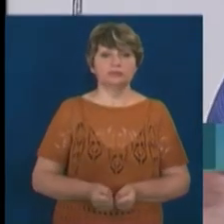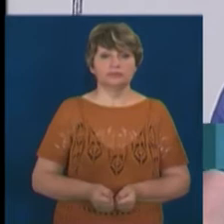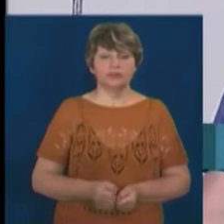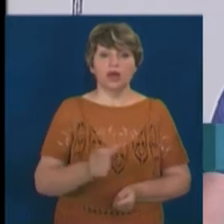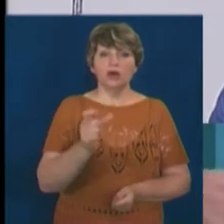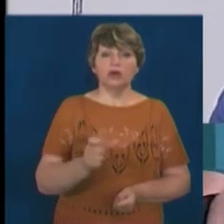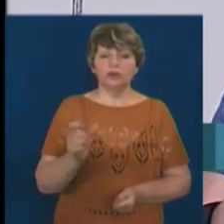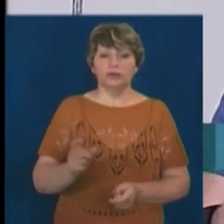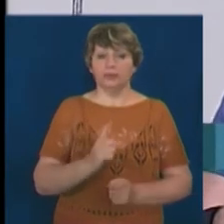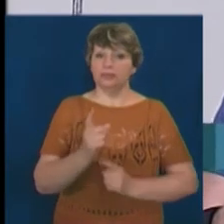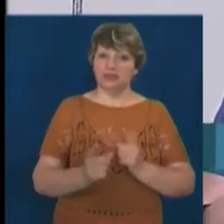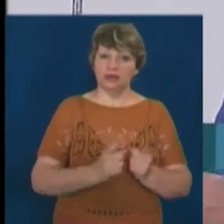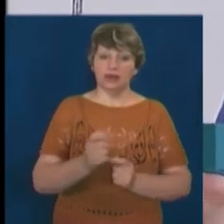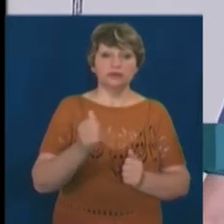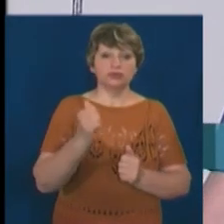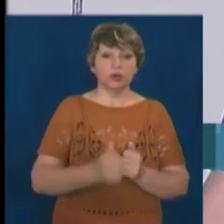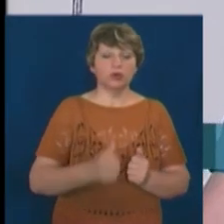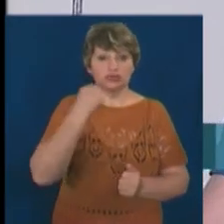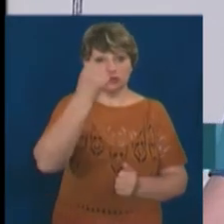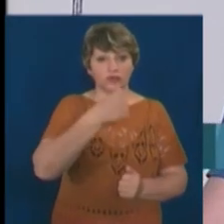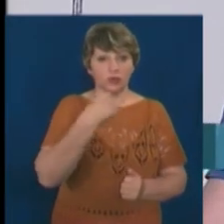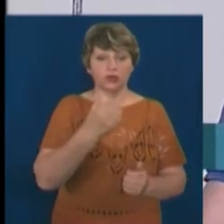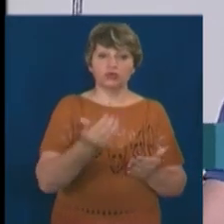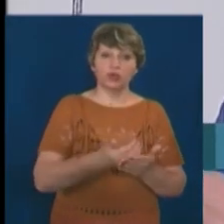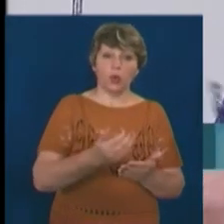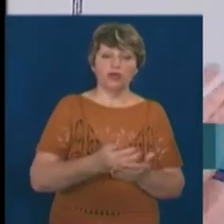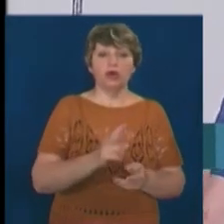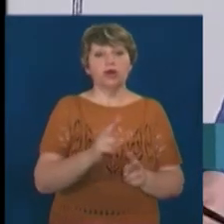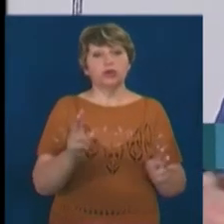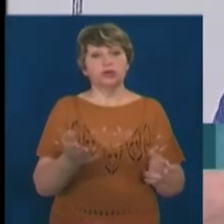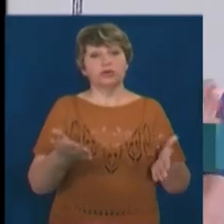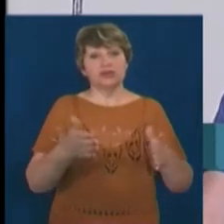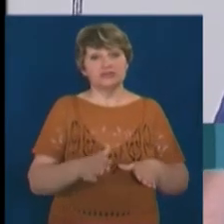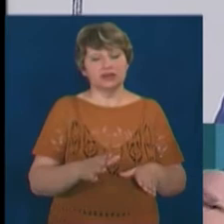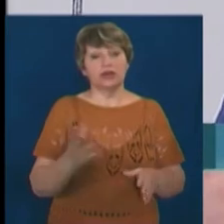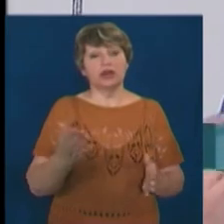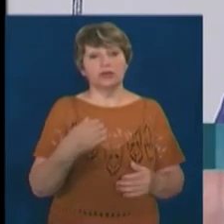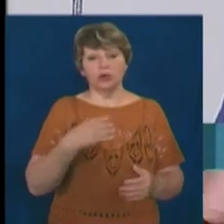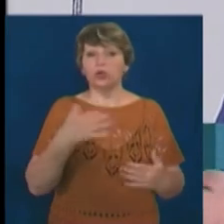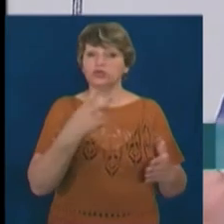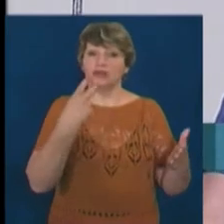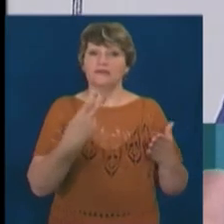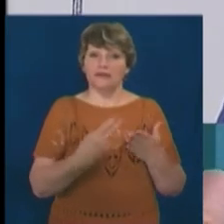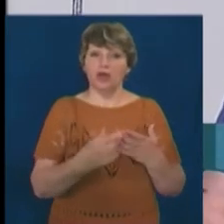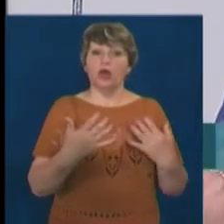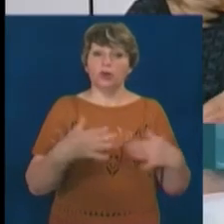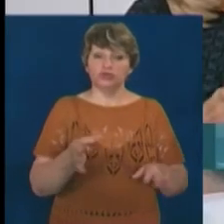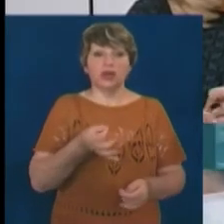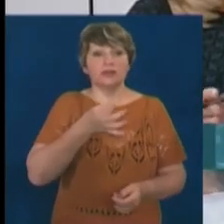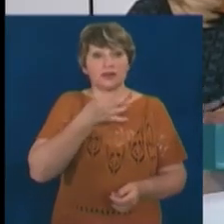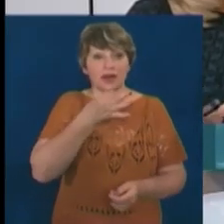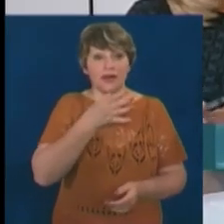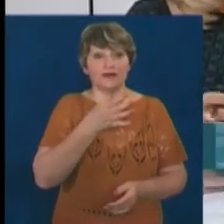Люди міняються. Кожного року приходять нові люди. Якесь залишається ядро тих, кого ми вже бачимо, які вже підсіли на цей... Але є